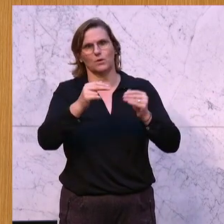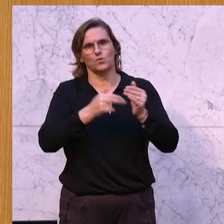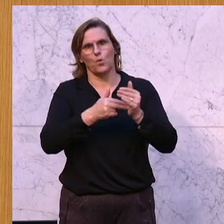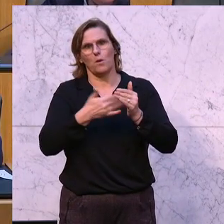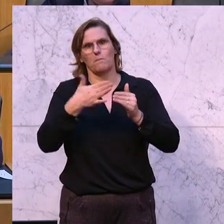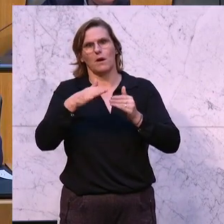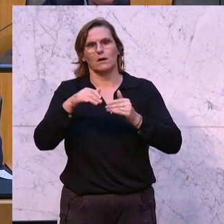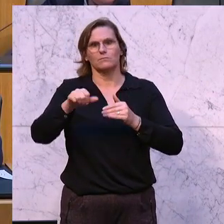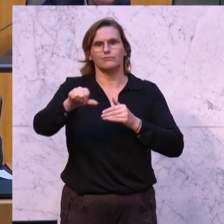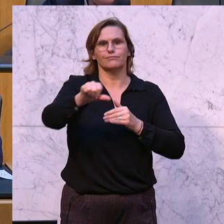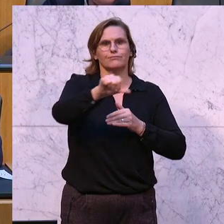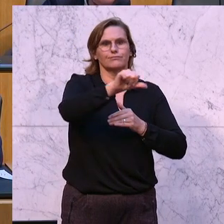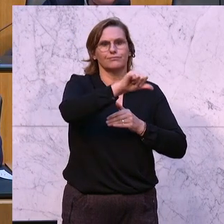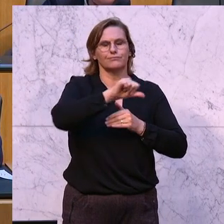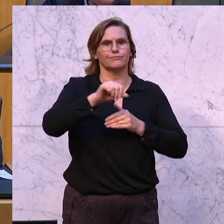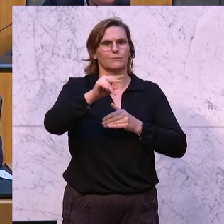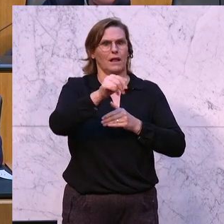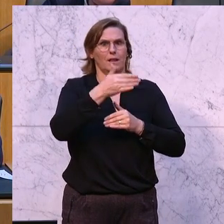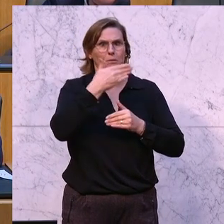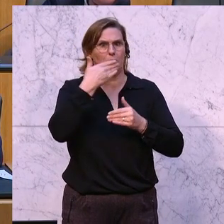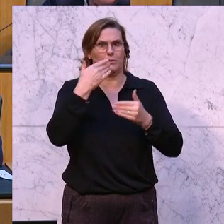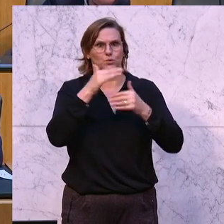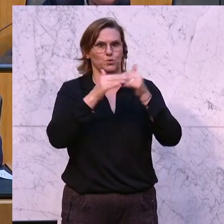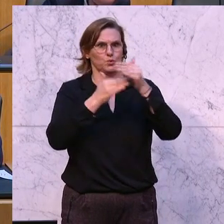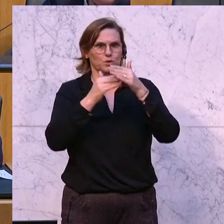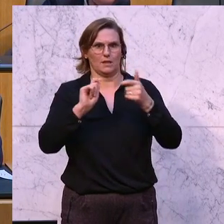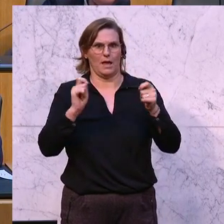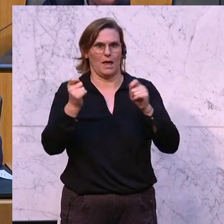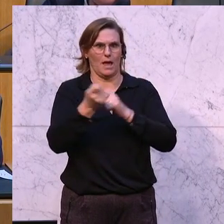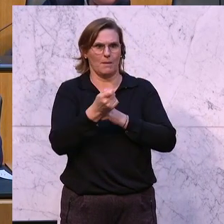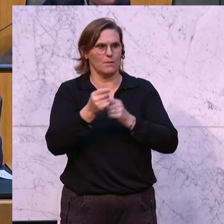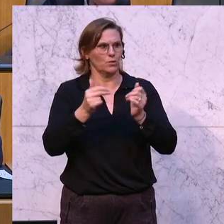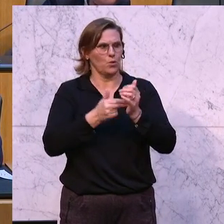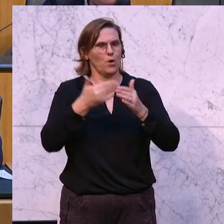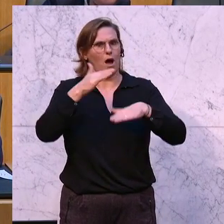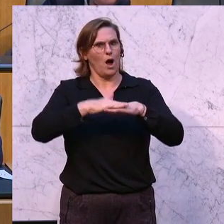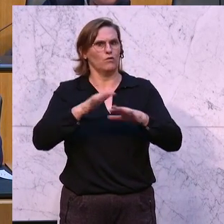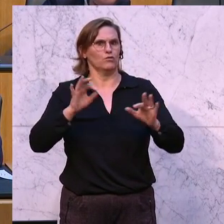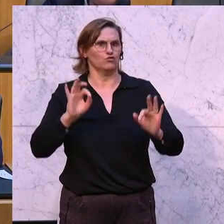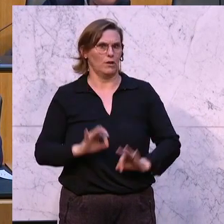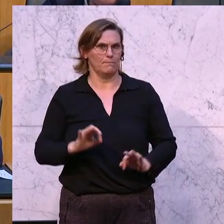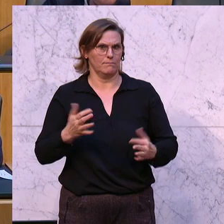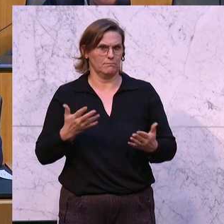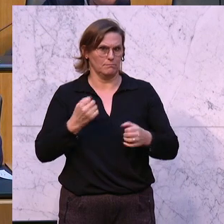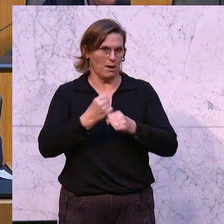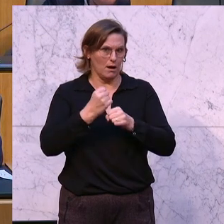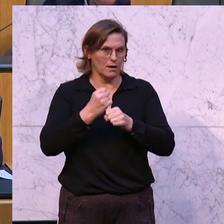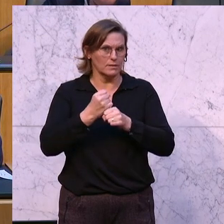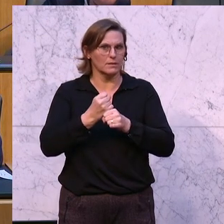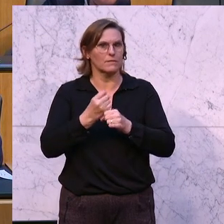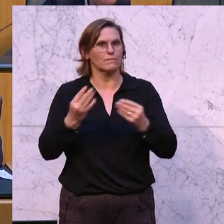Geld in das System, ohne es tatsächlich zu reformieren. Ja, ganz im Gegenteil, er verschlimmbessert das Ganze auch noch, indem er